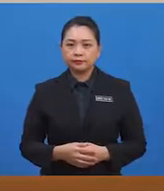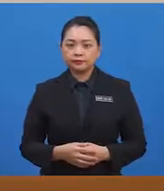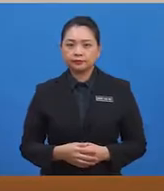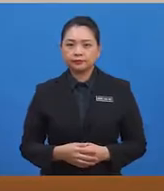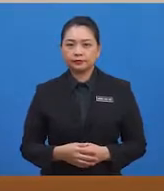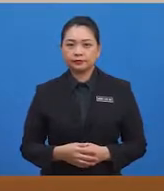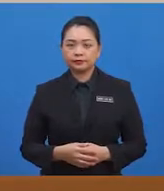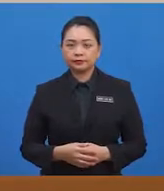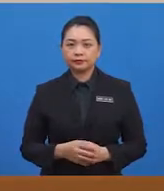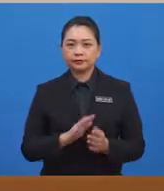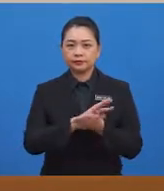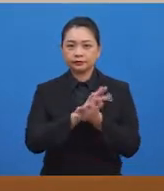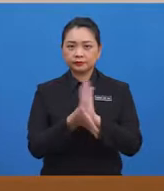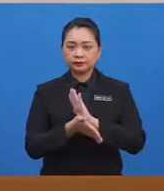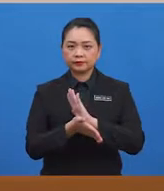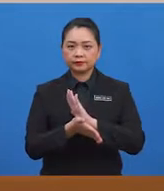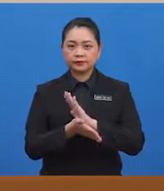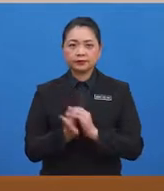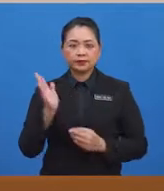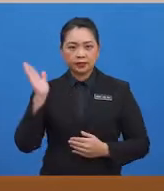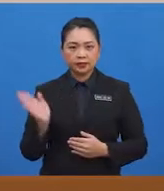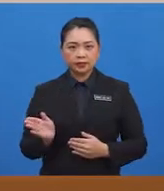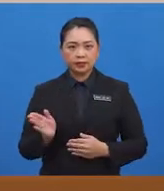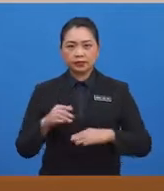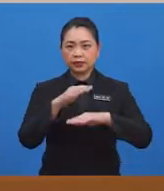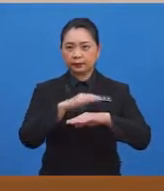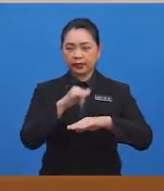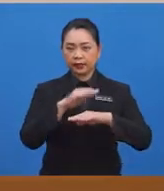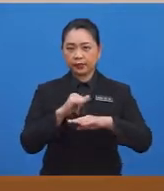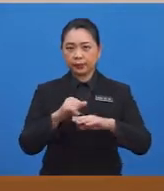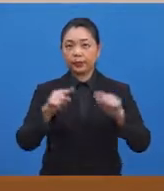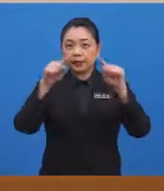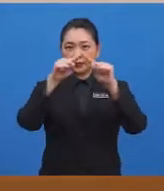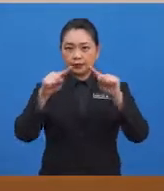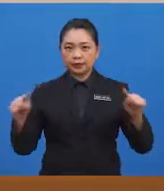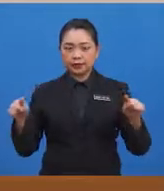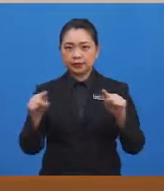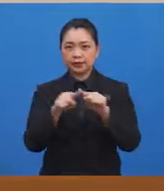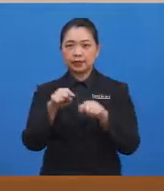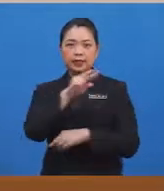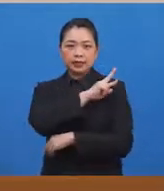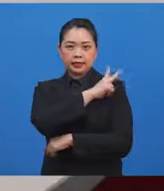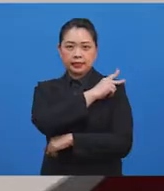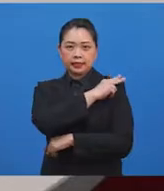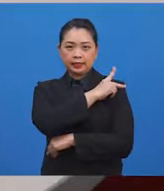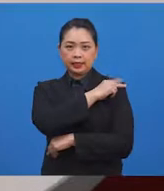Maka yang ini dikenali segi tiga kaki sama.